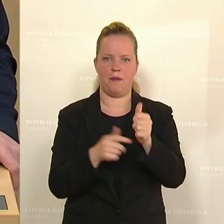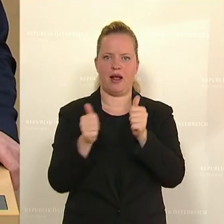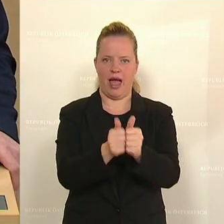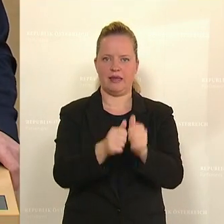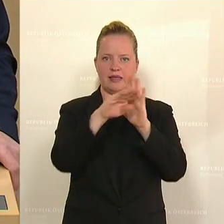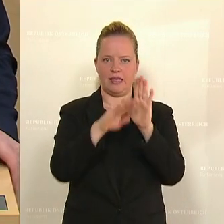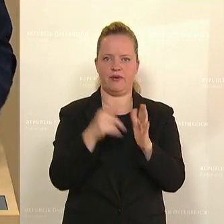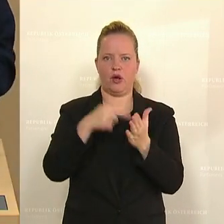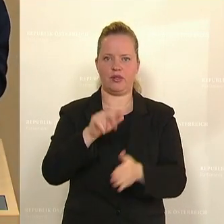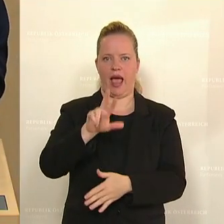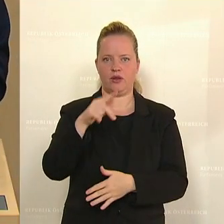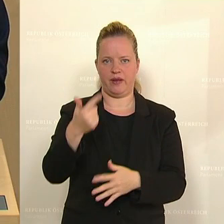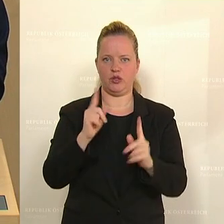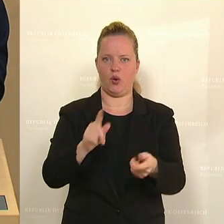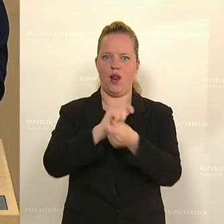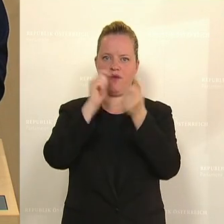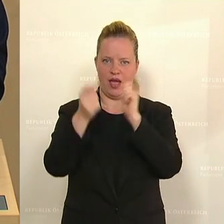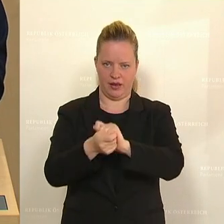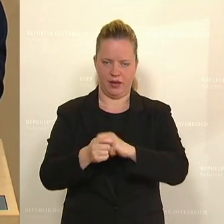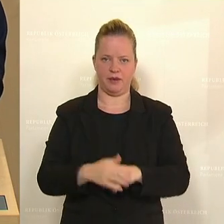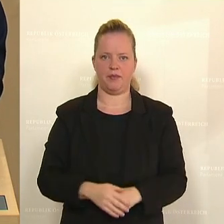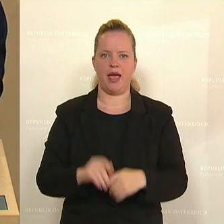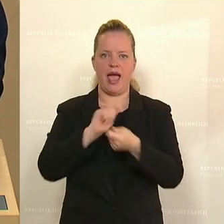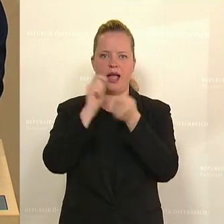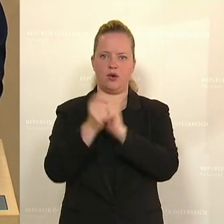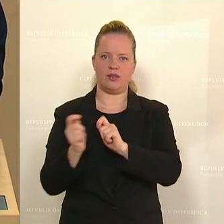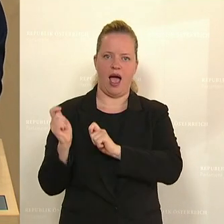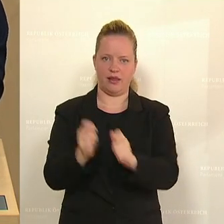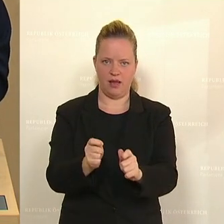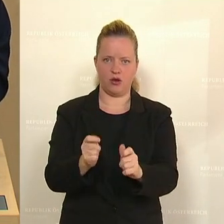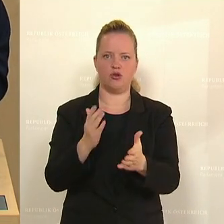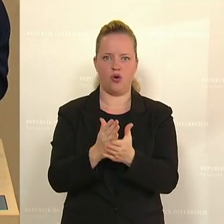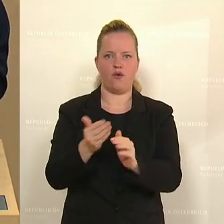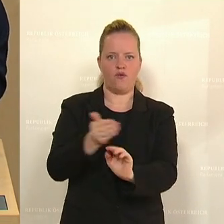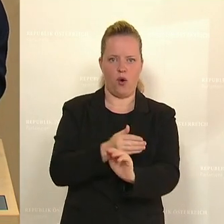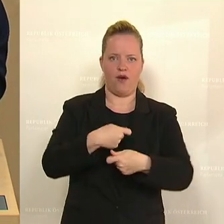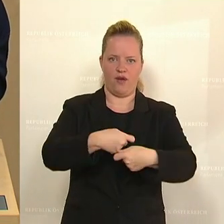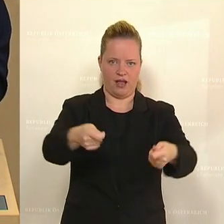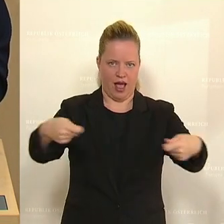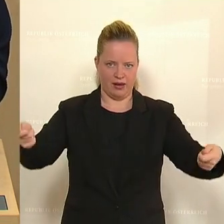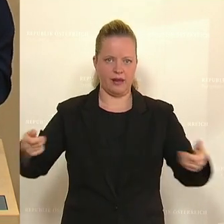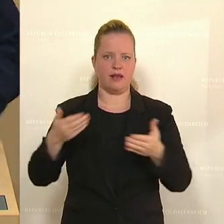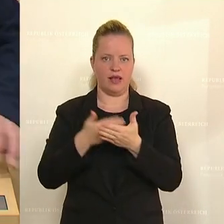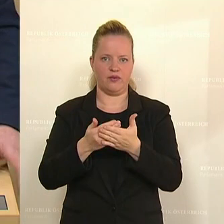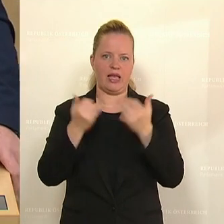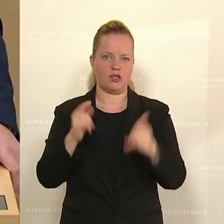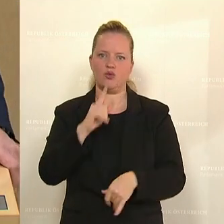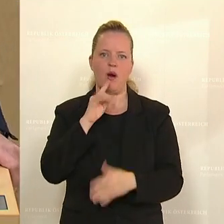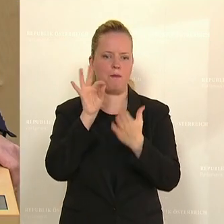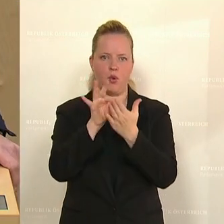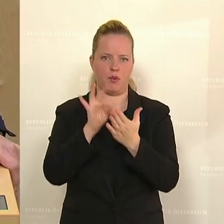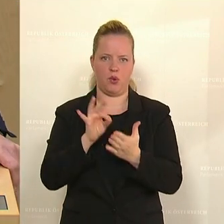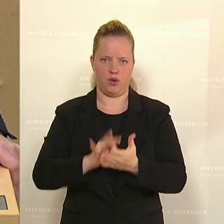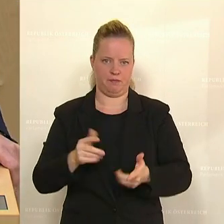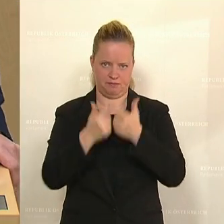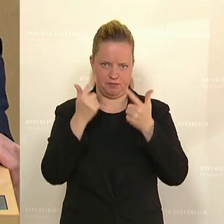2023 geändert wird. Der Abänderungsantrag wurde vorher schon verteilt und daher erläutere ich nur die Kernpunkte.